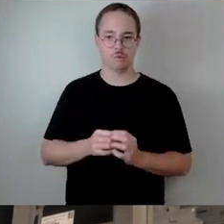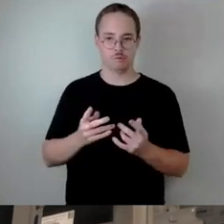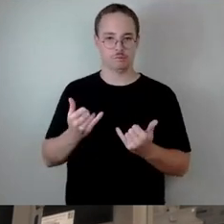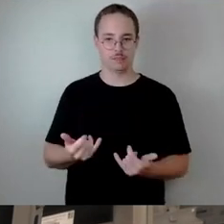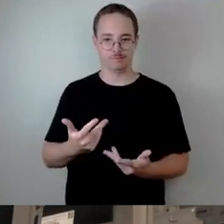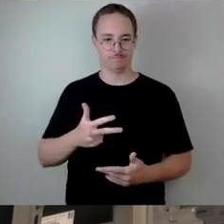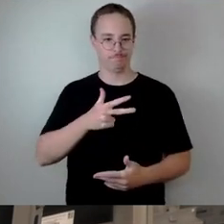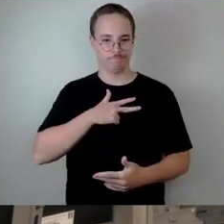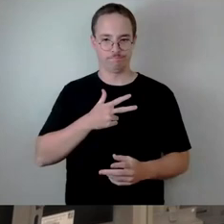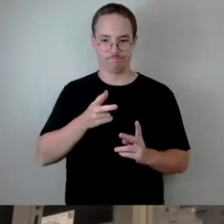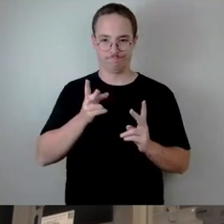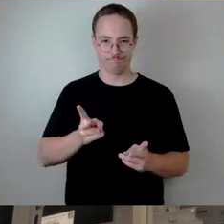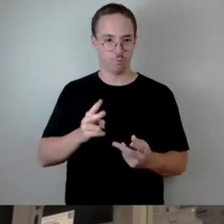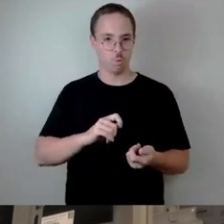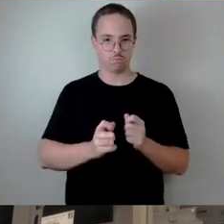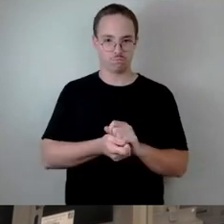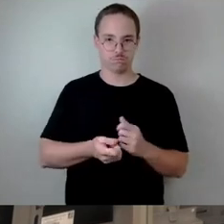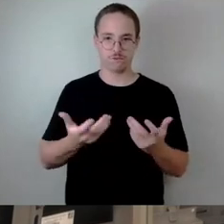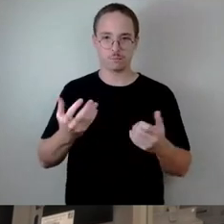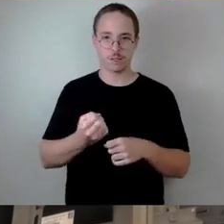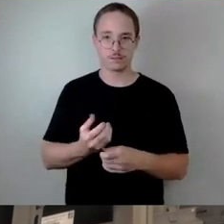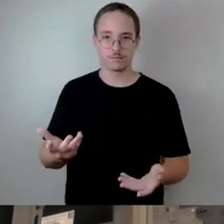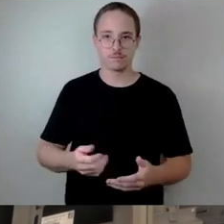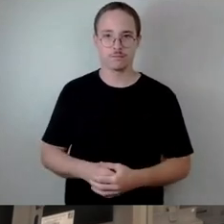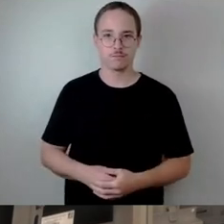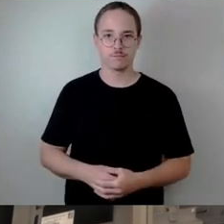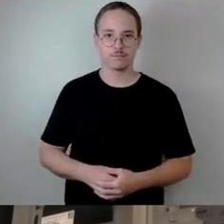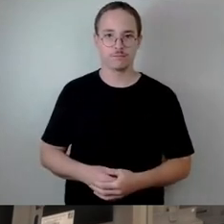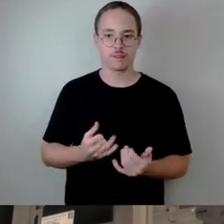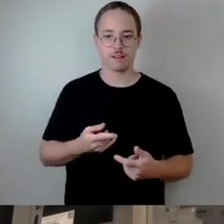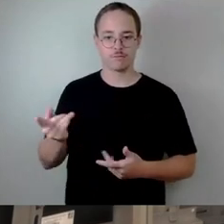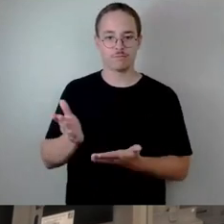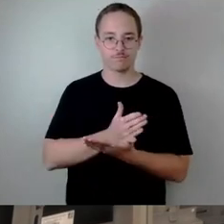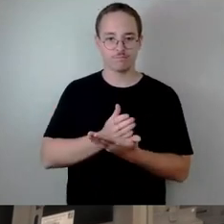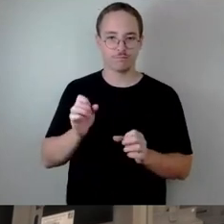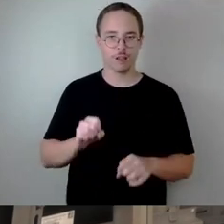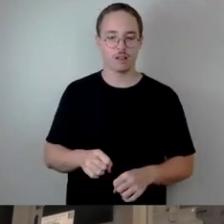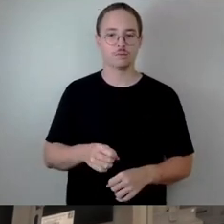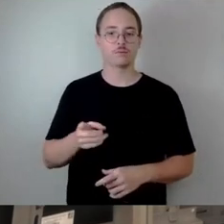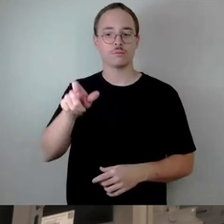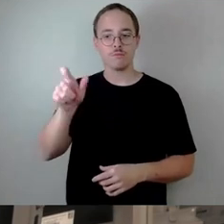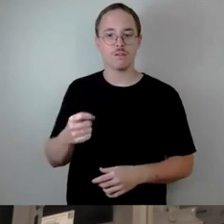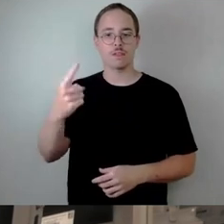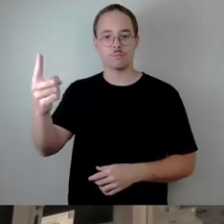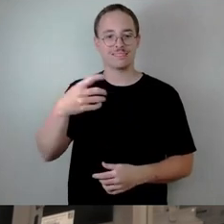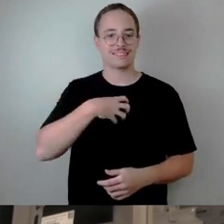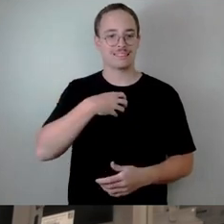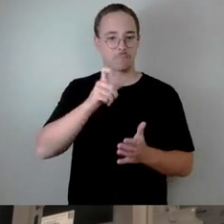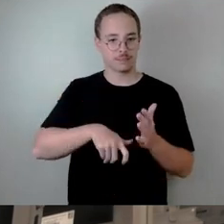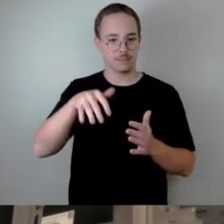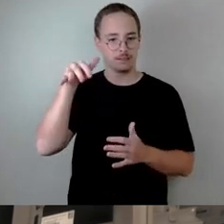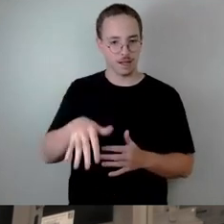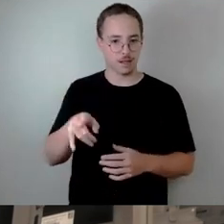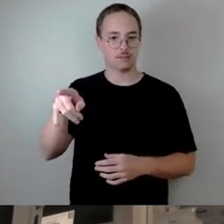darüber abzustimmen, ob eine Person die Grundsicherung im Alter bezieht, die derzeit einen Dresdenpass hat und ein